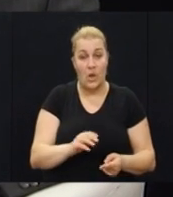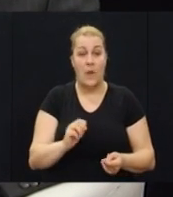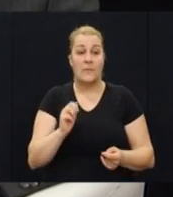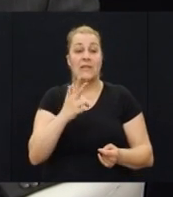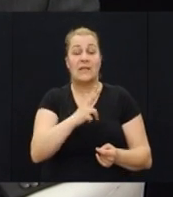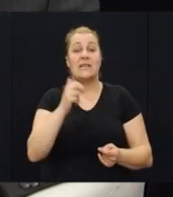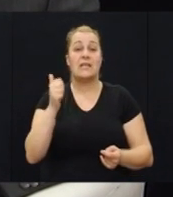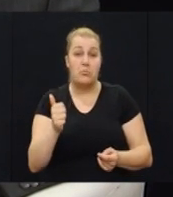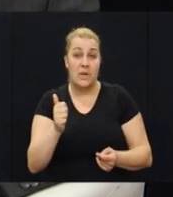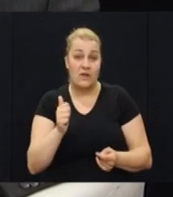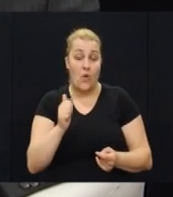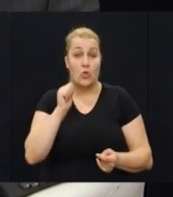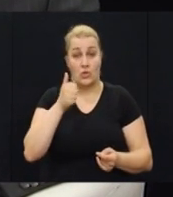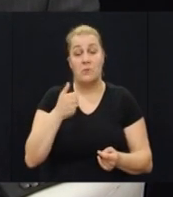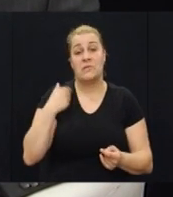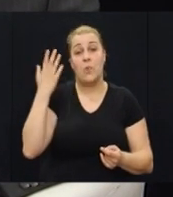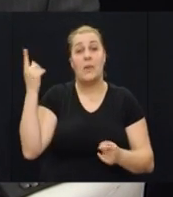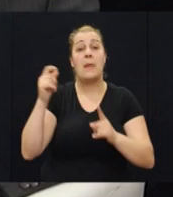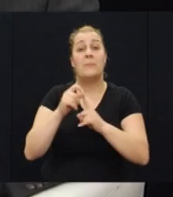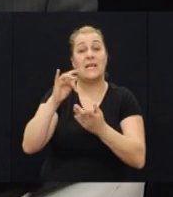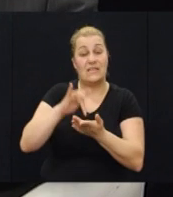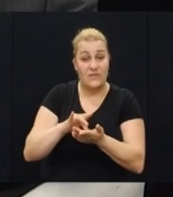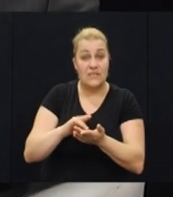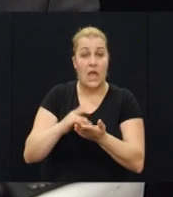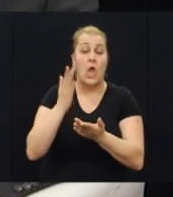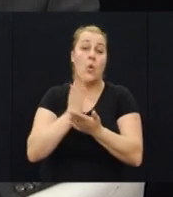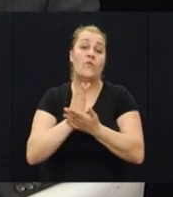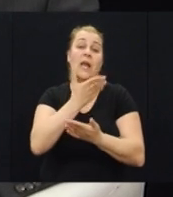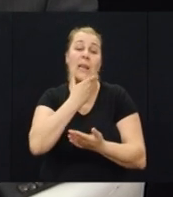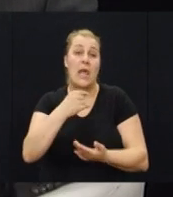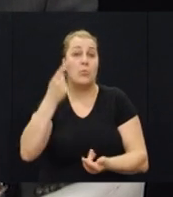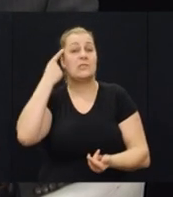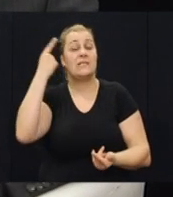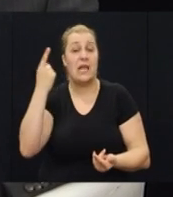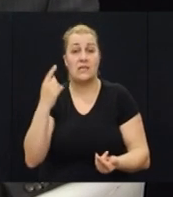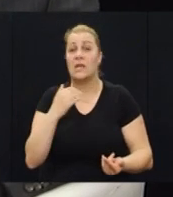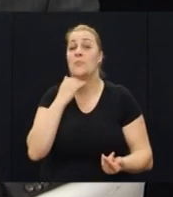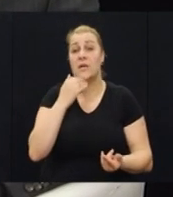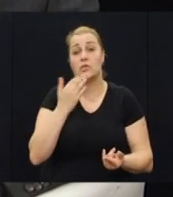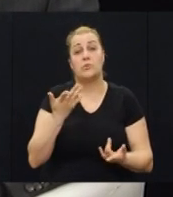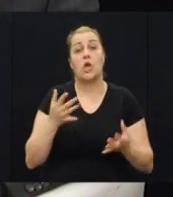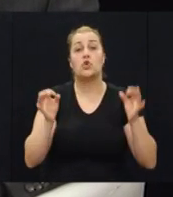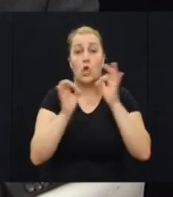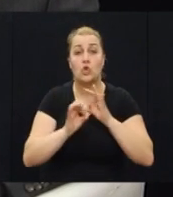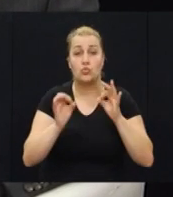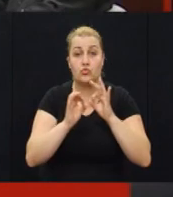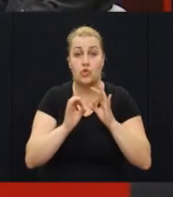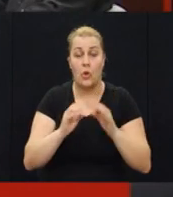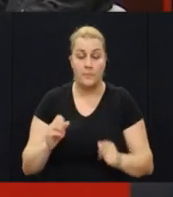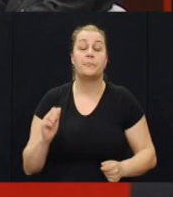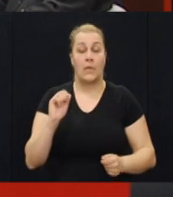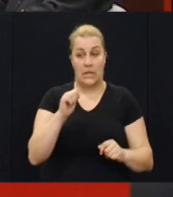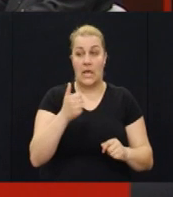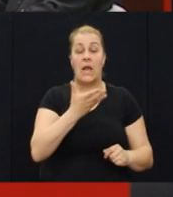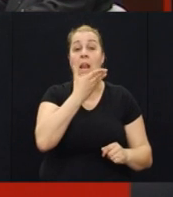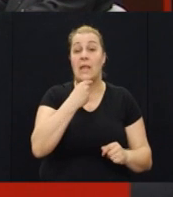Sutra nam 31. bili smo zajedno u Plitvicama i uvijek se lijepo sjetiti koliko je gotužno. Je, lijepo se